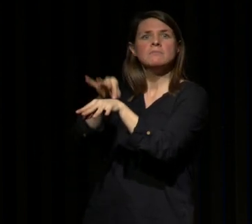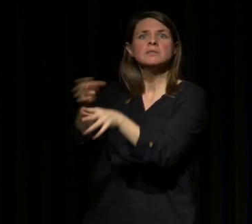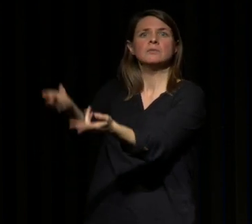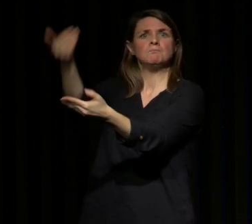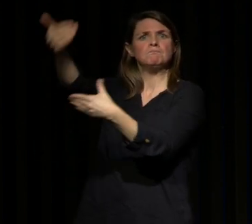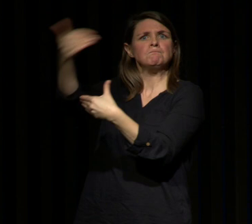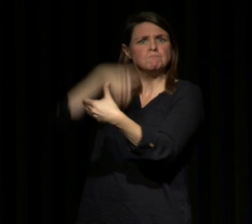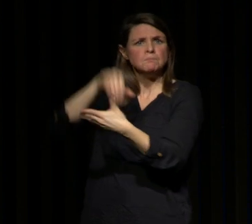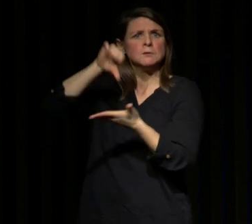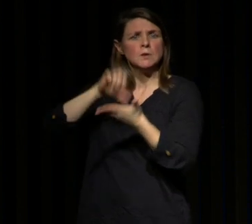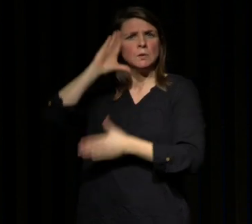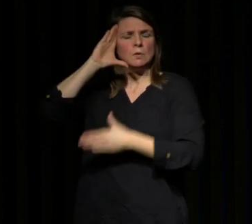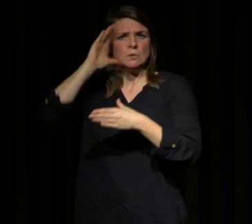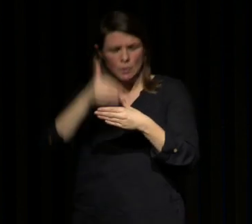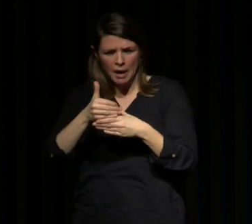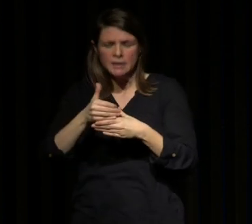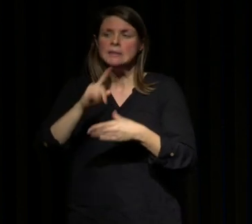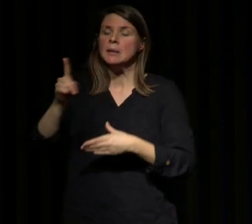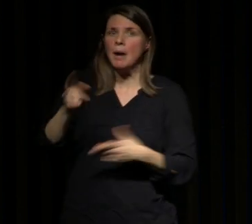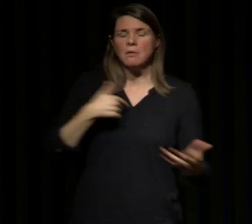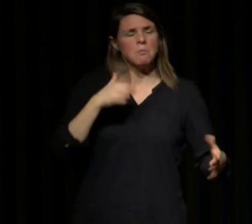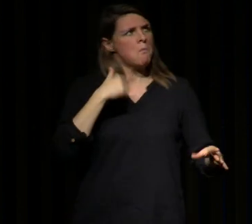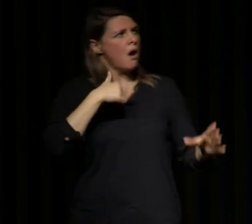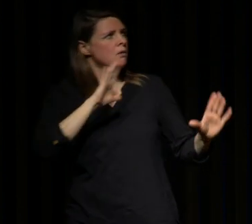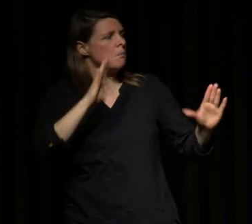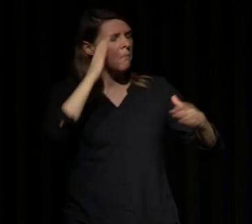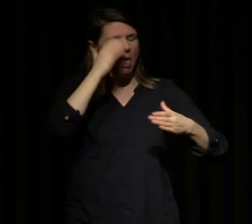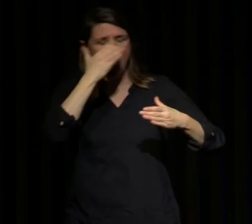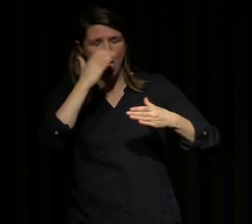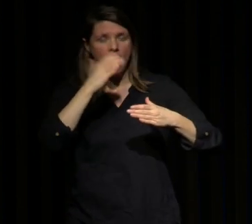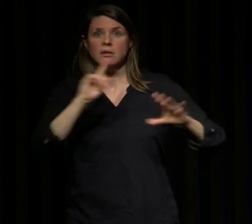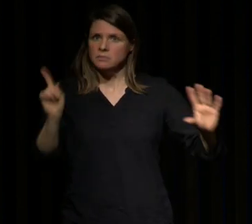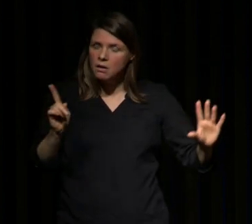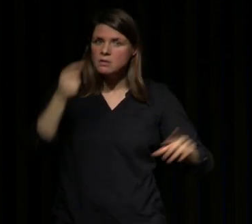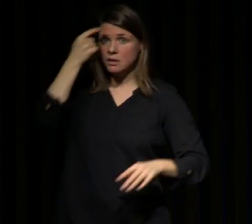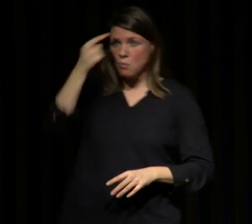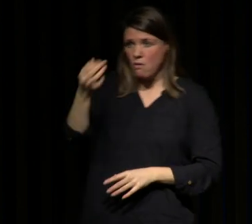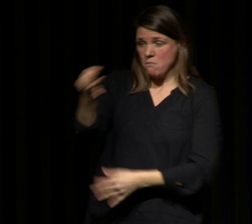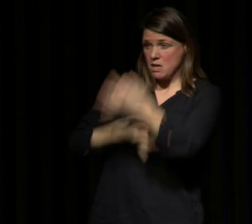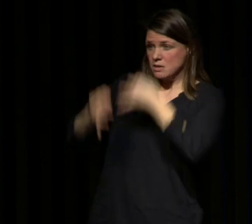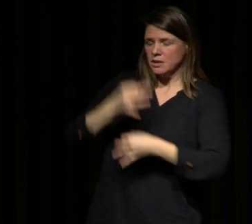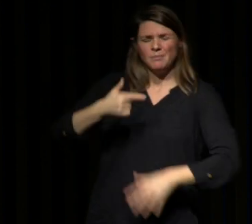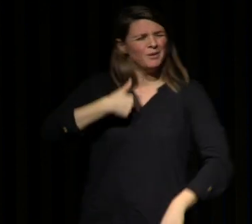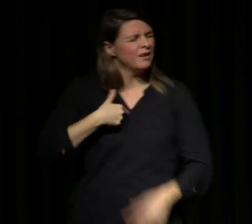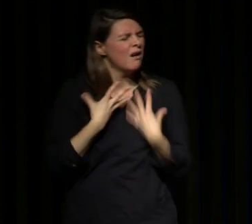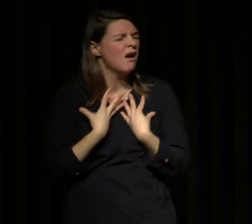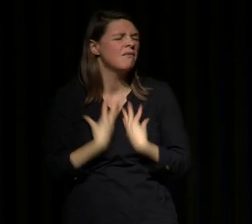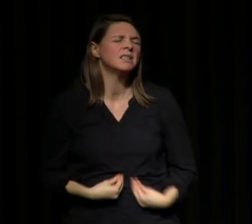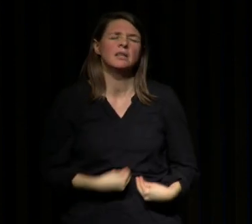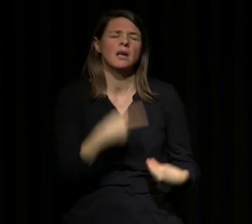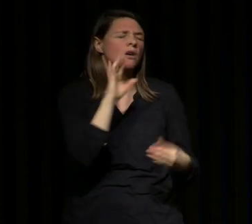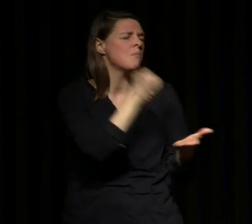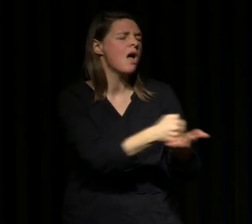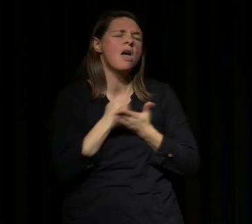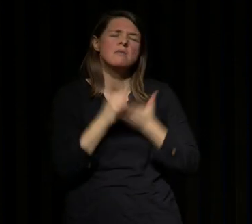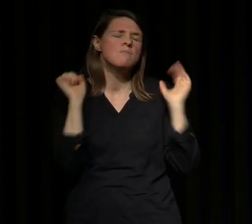de sommeil c'est pas des gens qui consultent en disant je suis somnolent c'est des gens qui consultent en disant je suis fatigué faites quelque chose pour